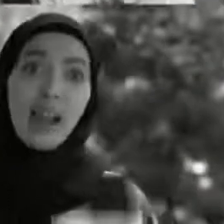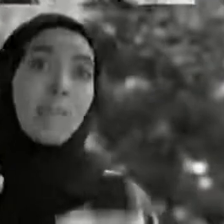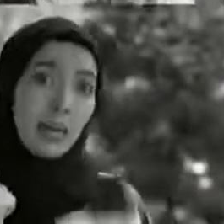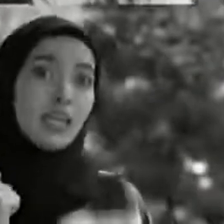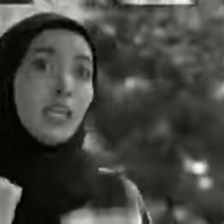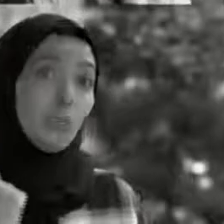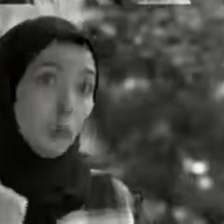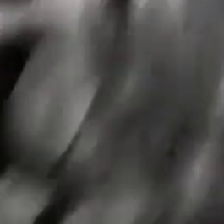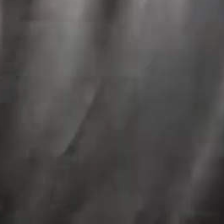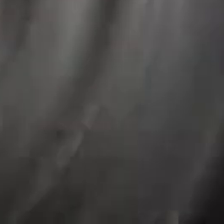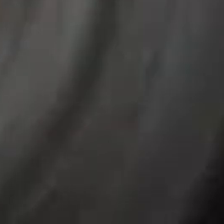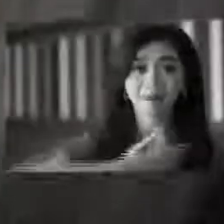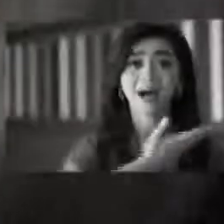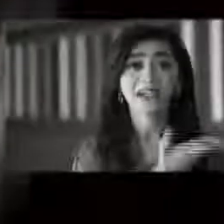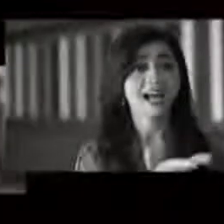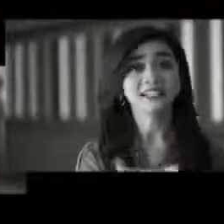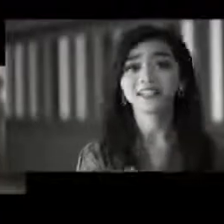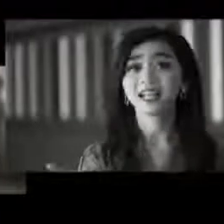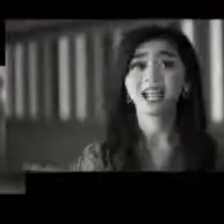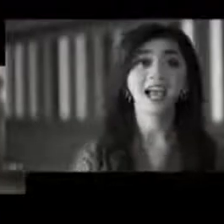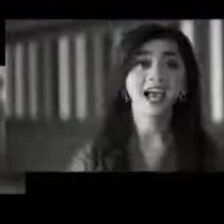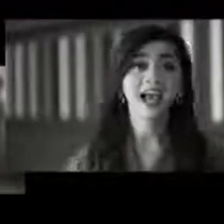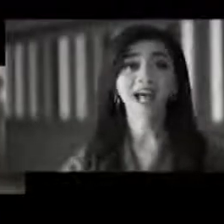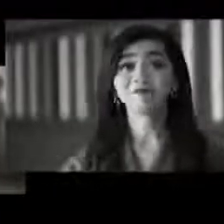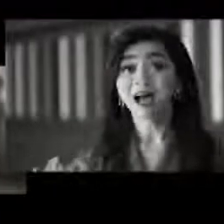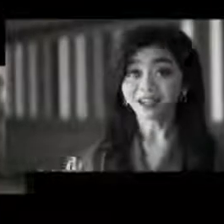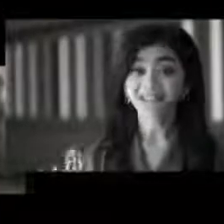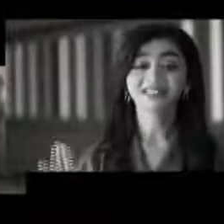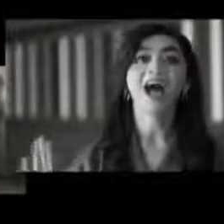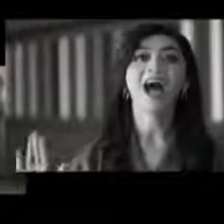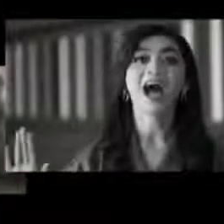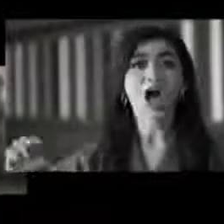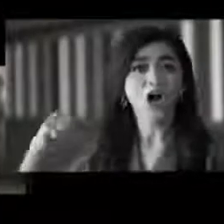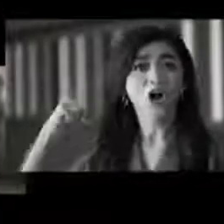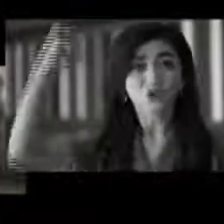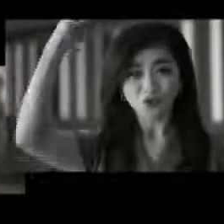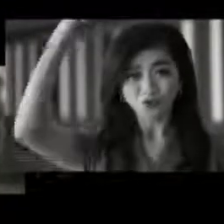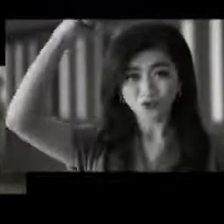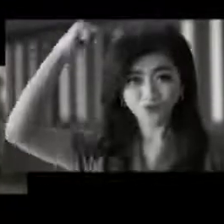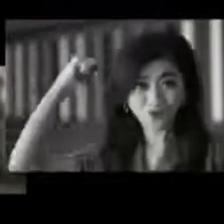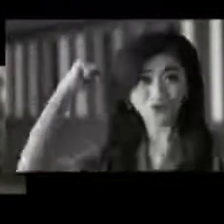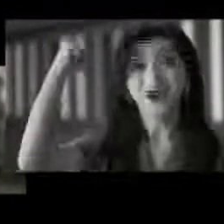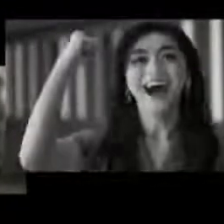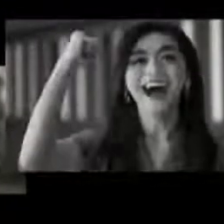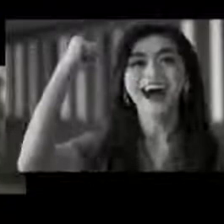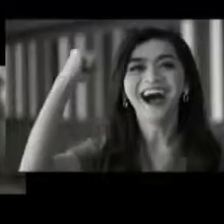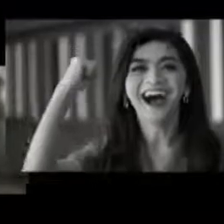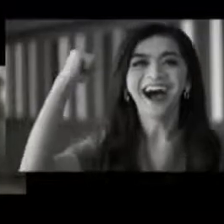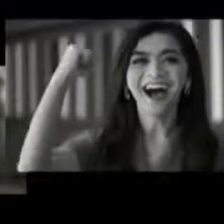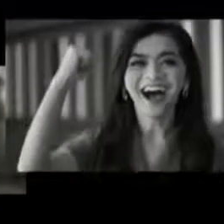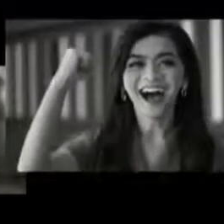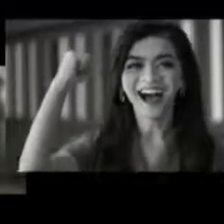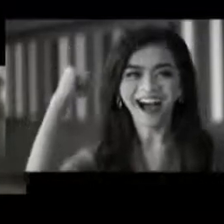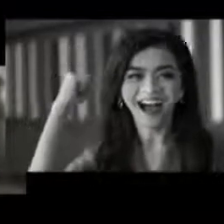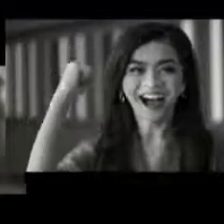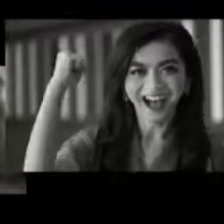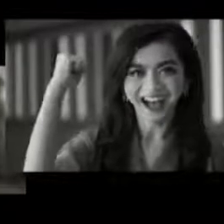dengan iman amainmu, badan sehat bangsa kuat.